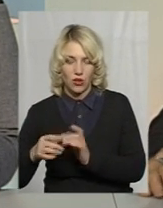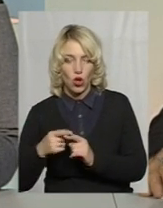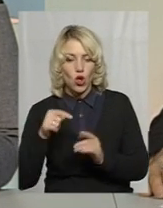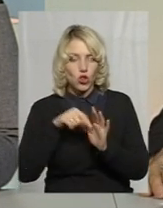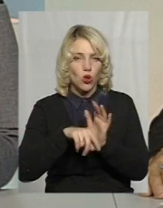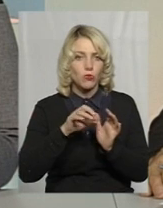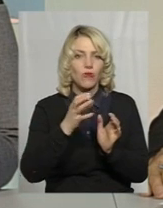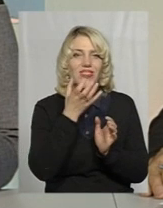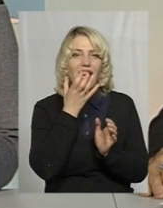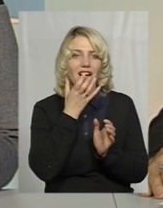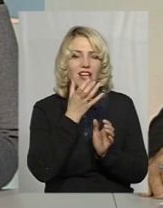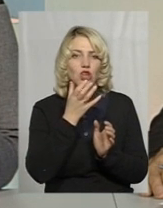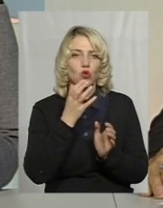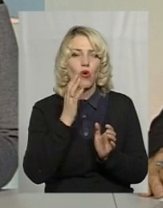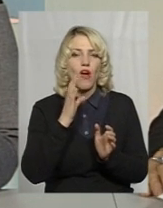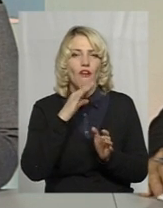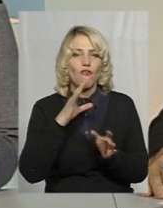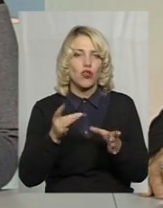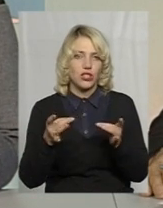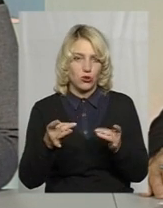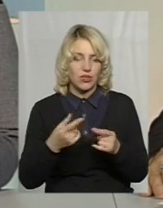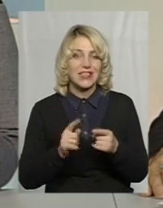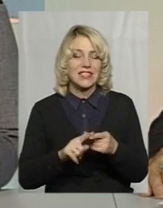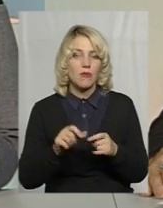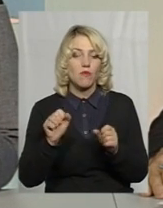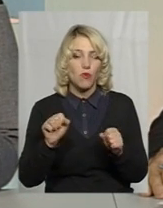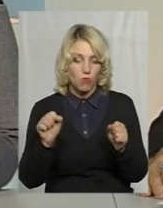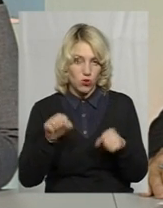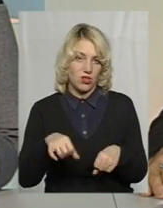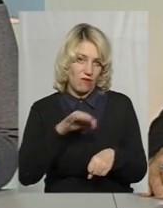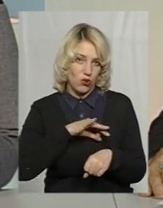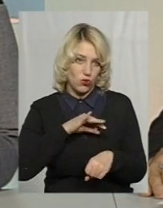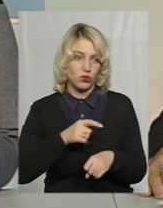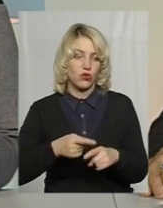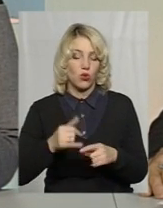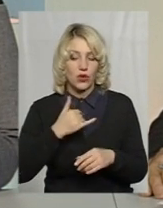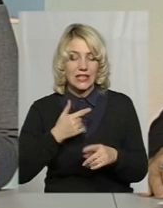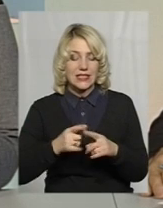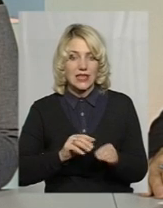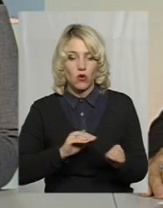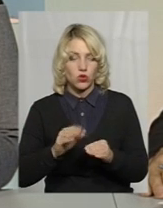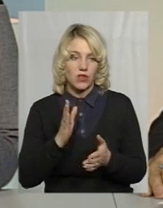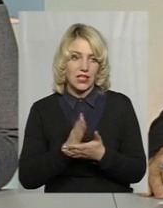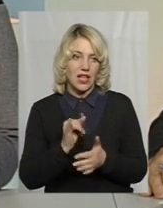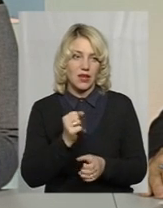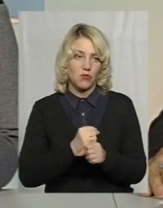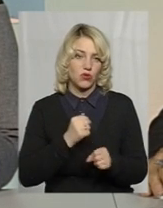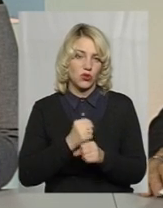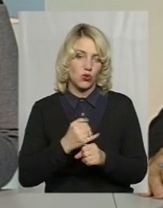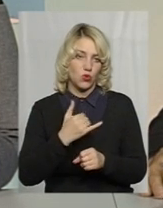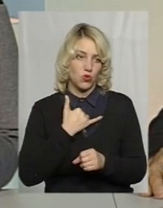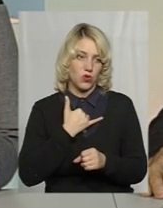рідину, в нагріту воду. І її можна використовувати. У нас ця установка є, і вона функціонує у нас.